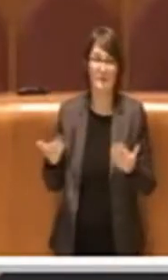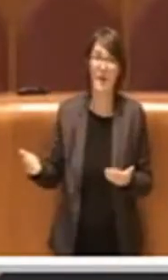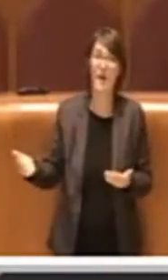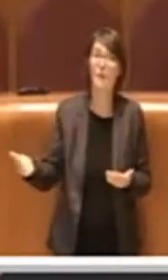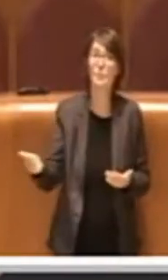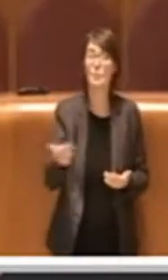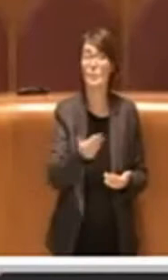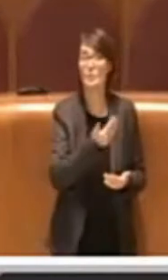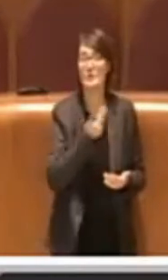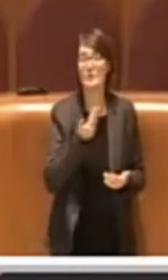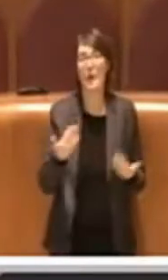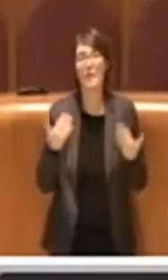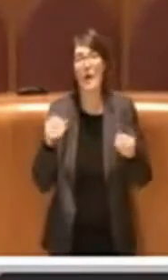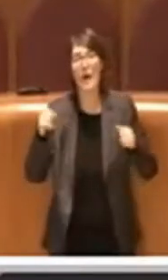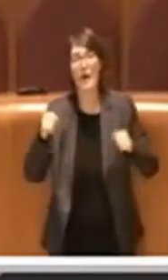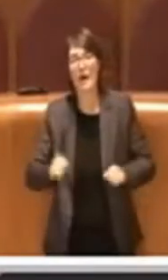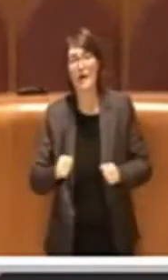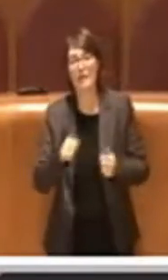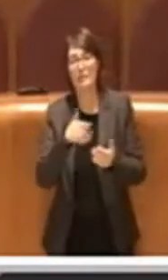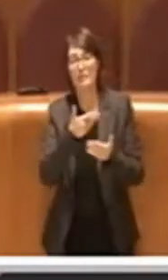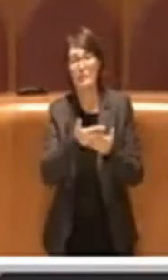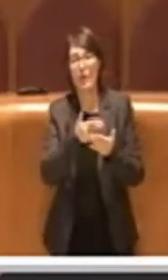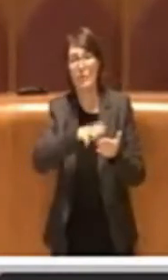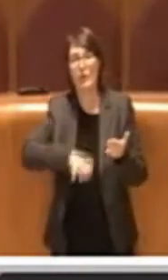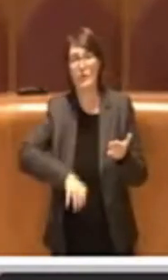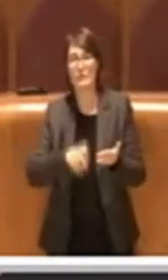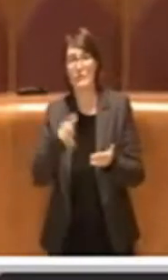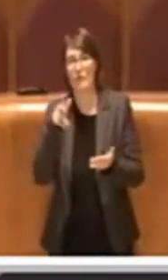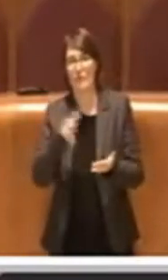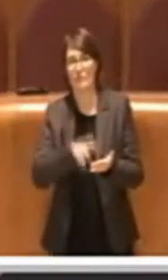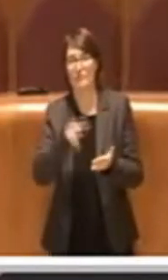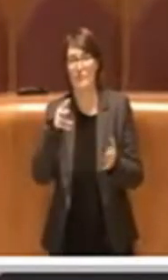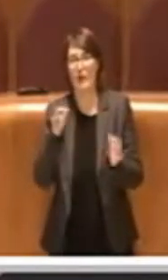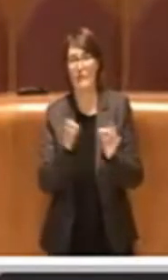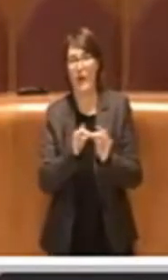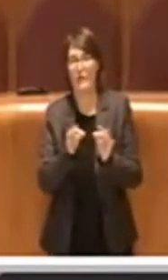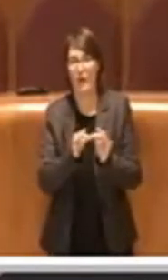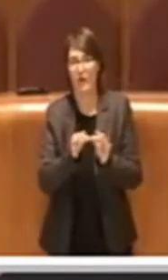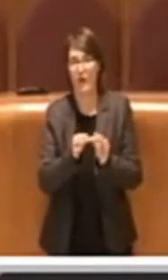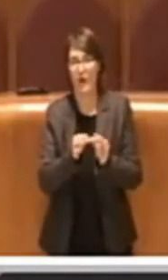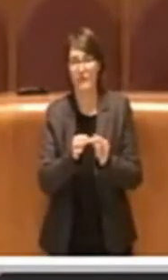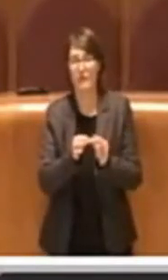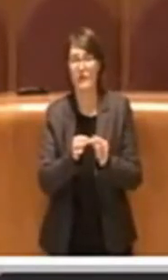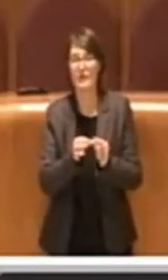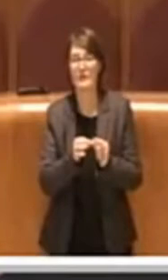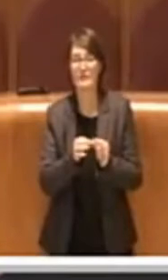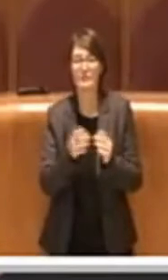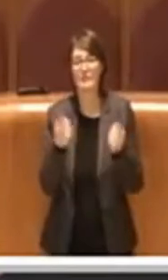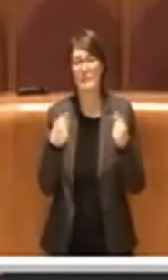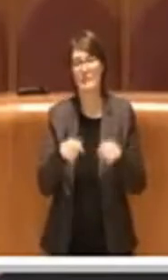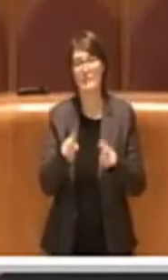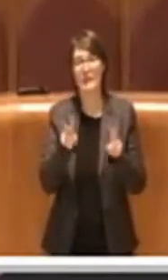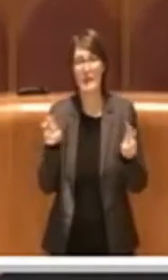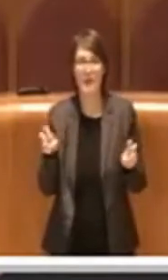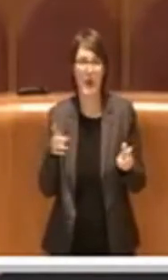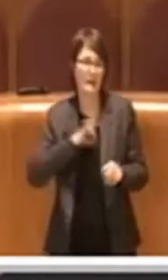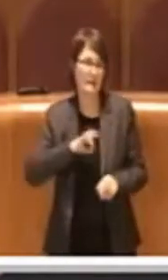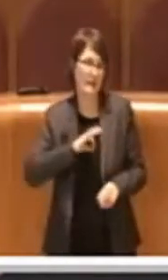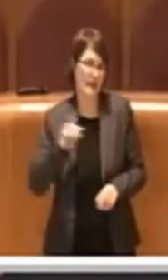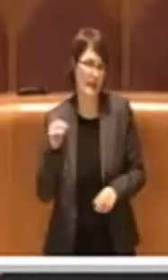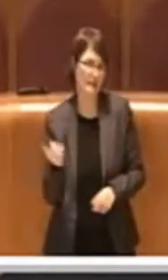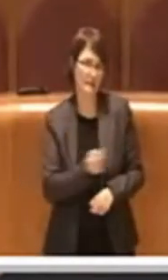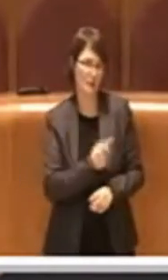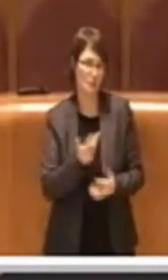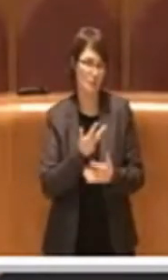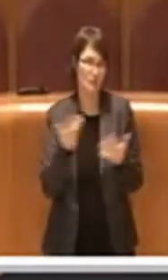votare favorevolmente questa mozione. Questi sono argomenti abbastanza trasversali che riguardano